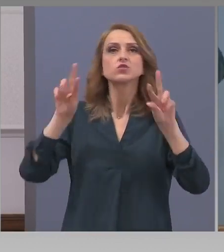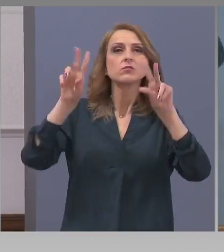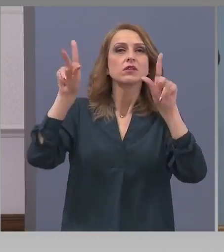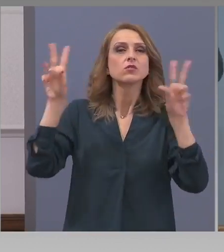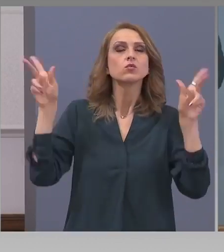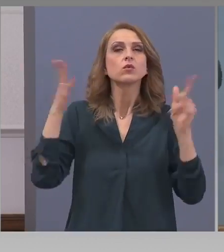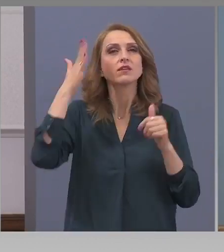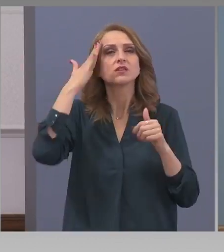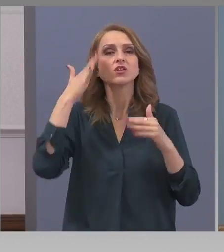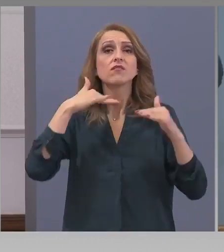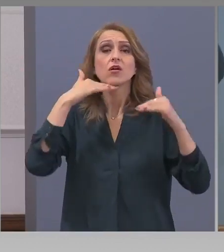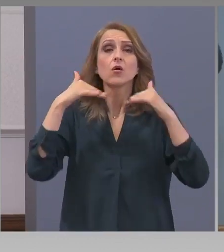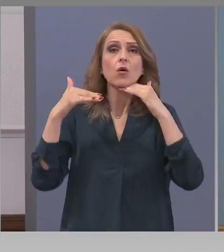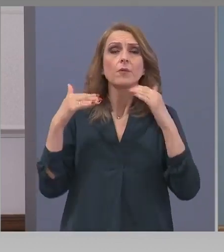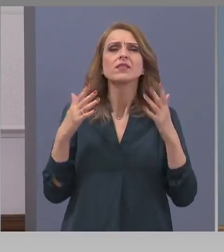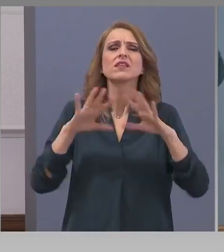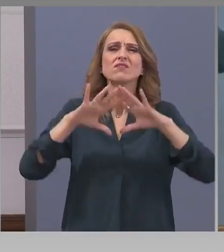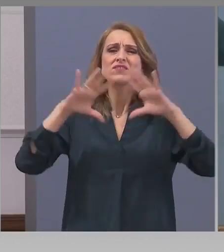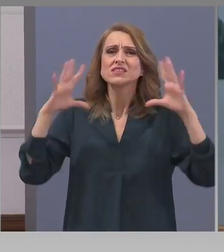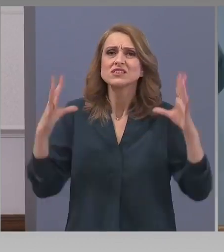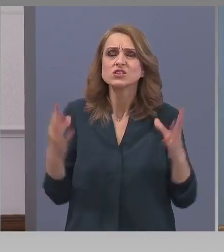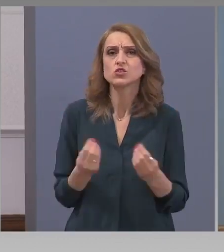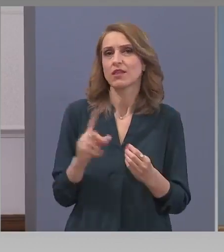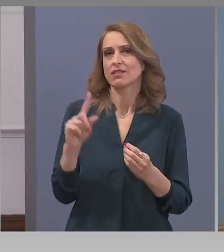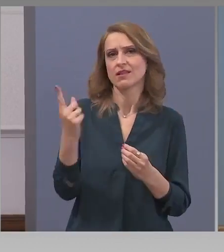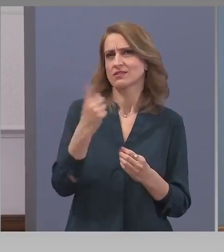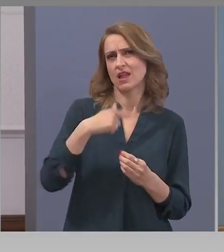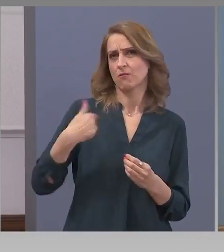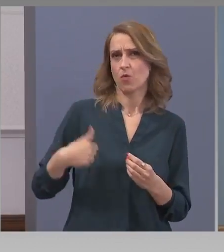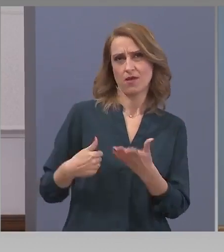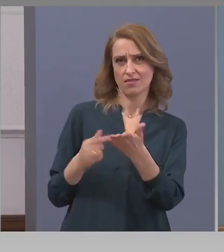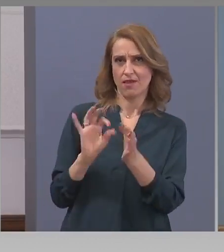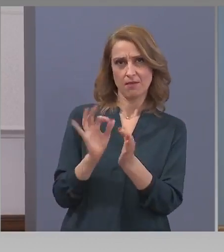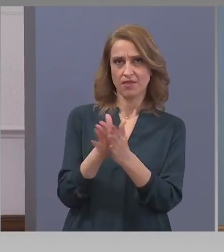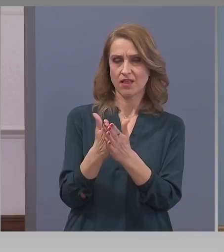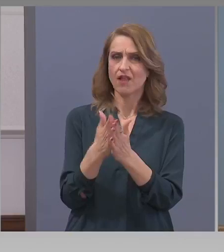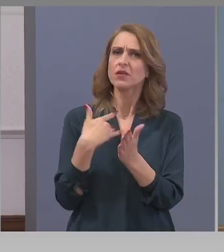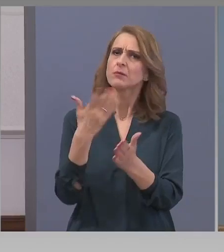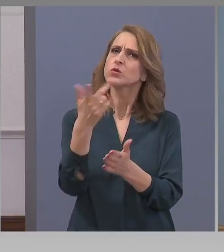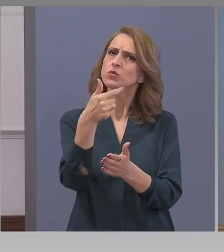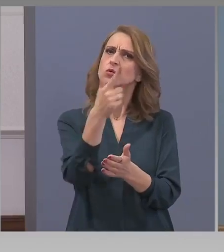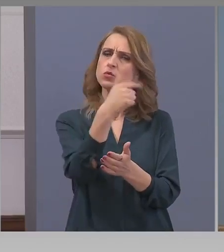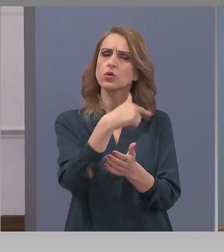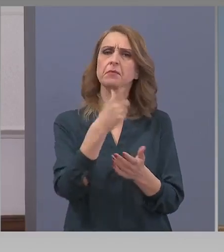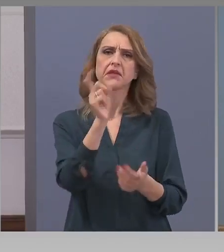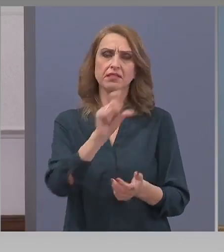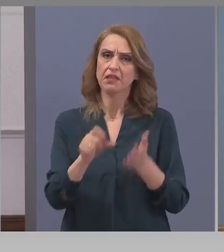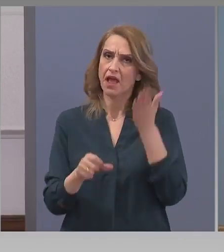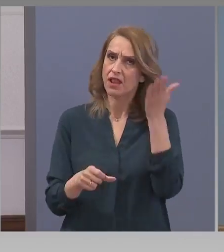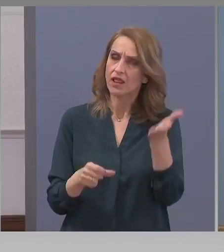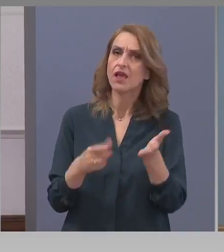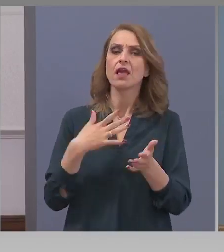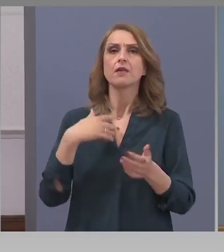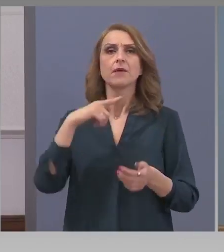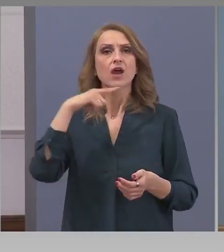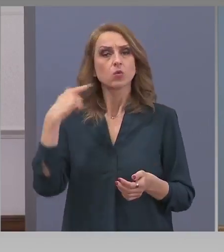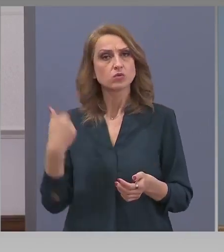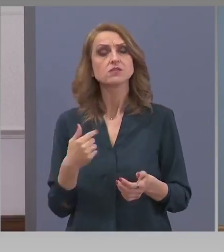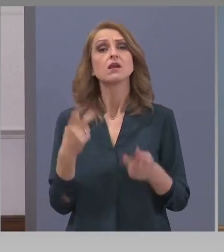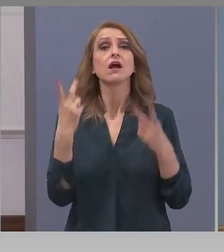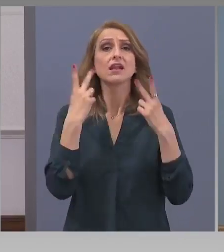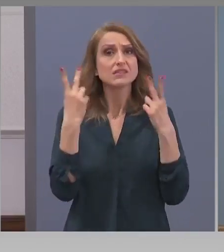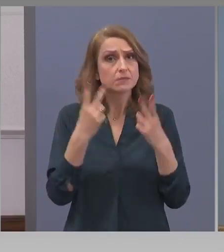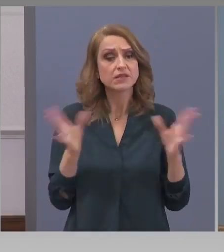всички налични ръководства, а такива вече има не само от Китай, такива има и от Италия, такива има и от Русия, ще бъдат